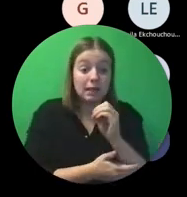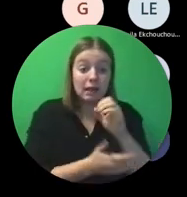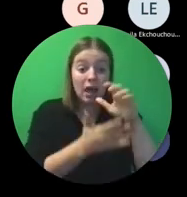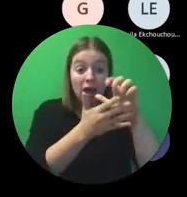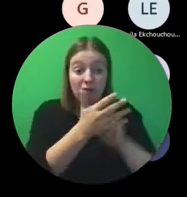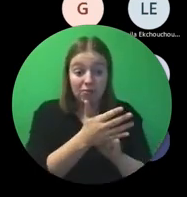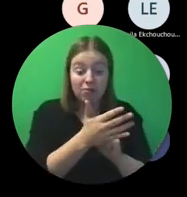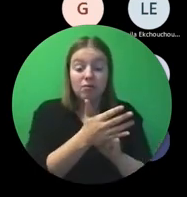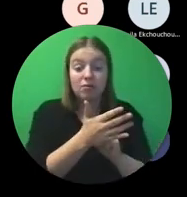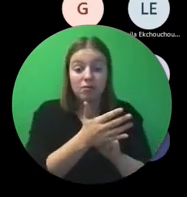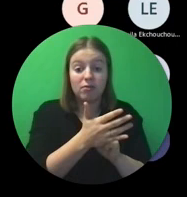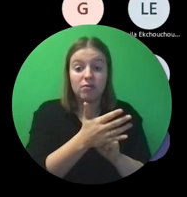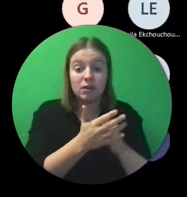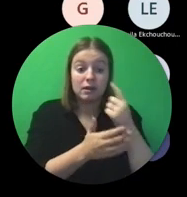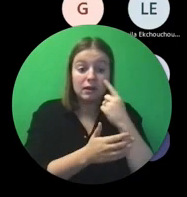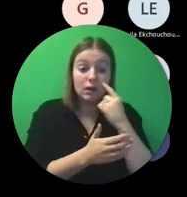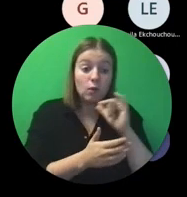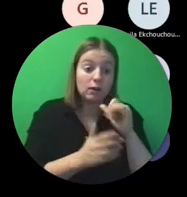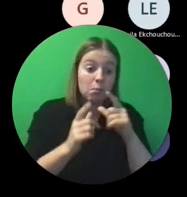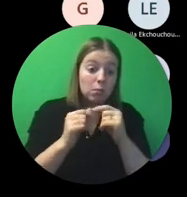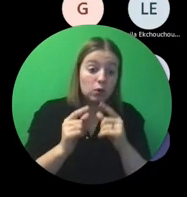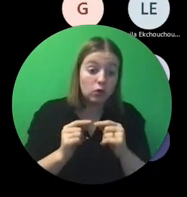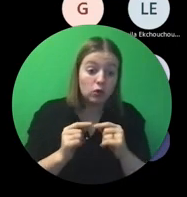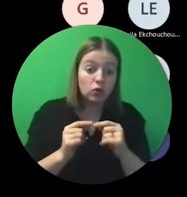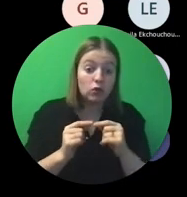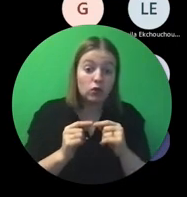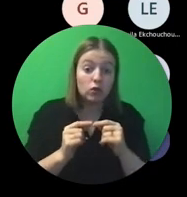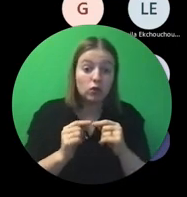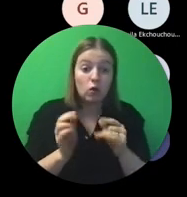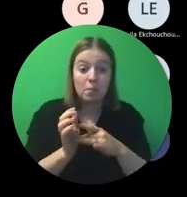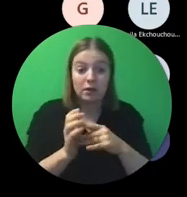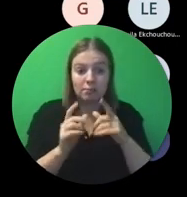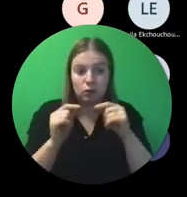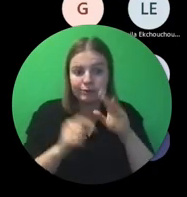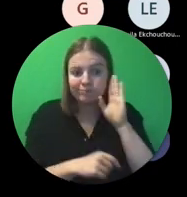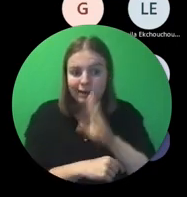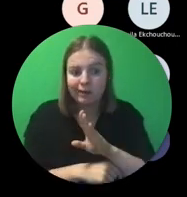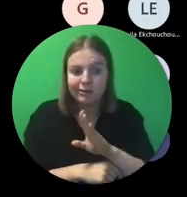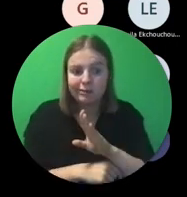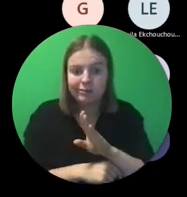van de score, en dan vooral het slecht zijn van de score.